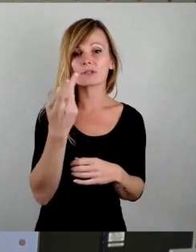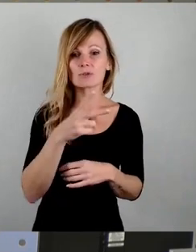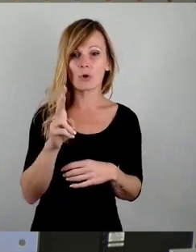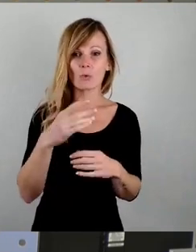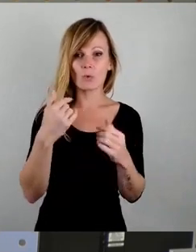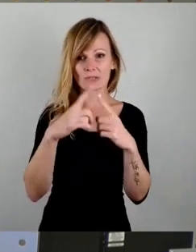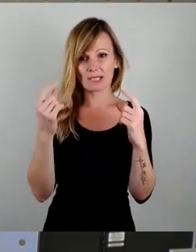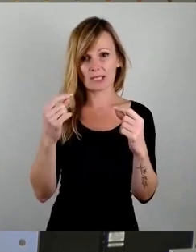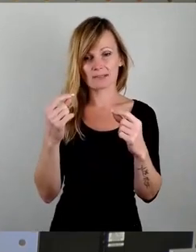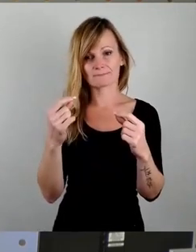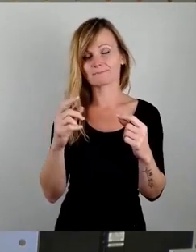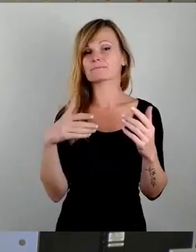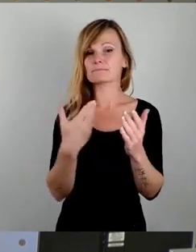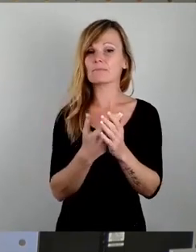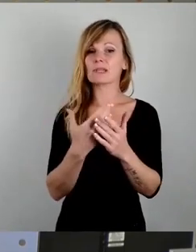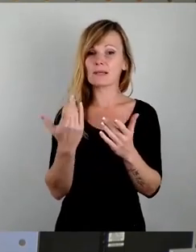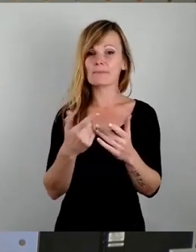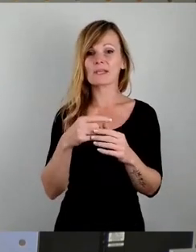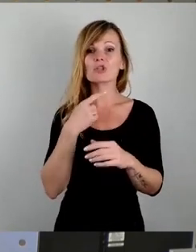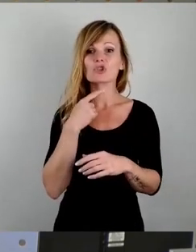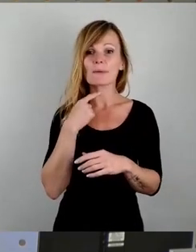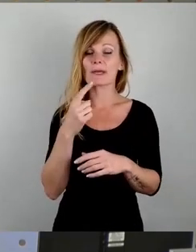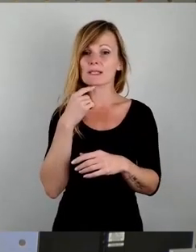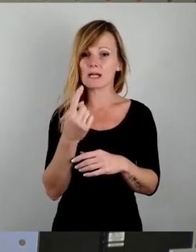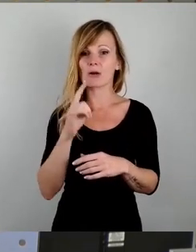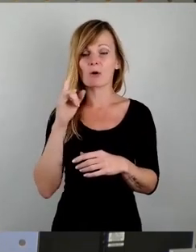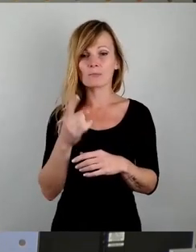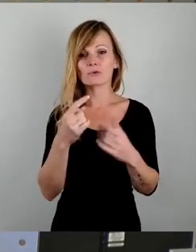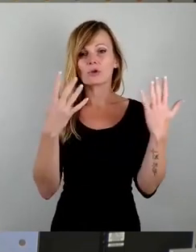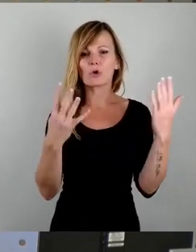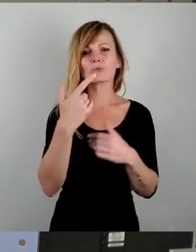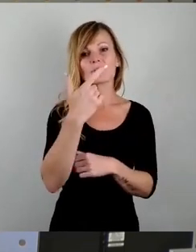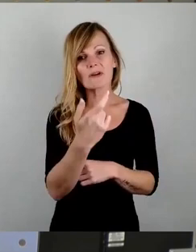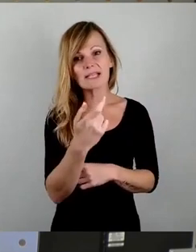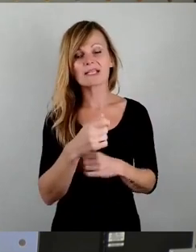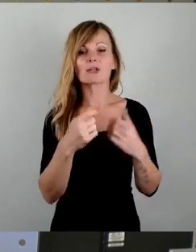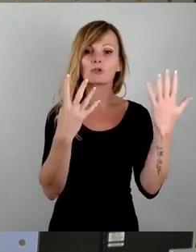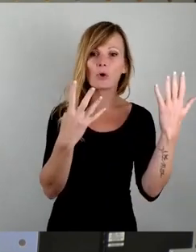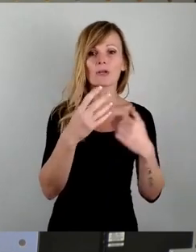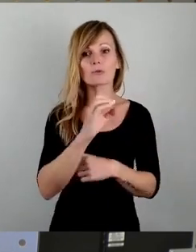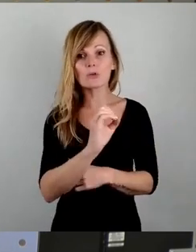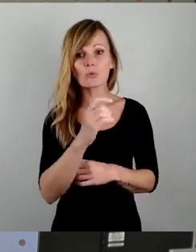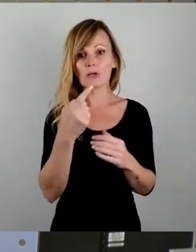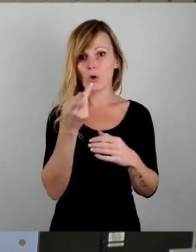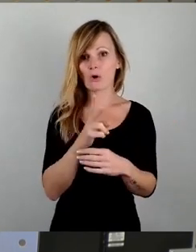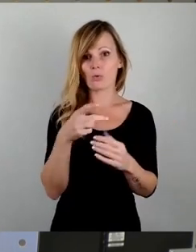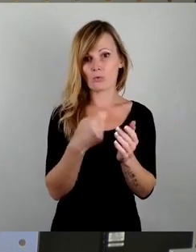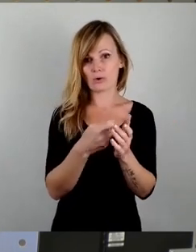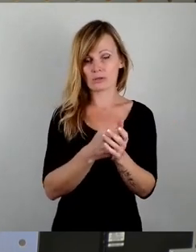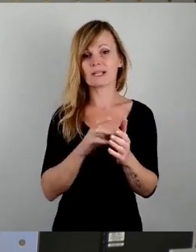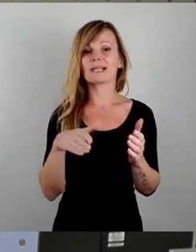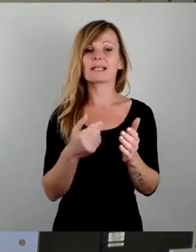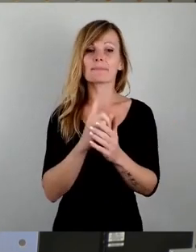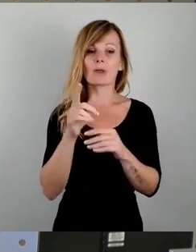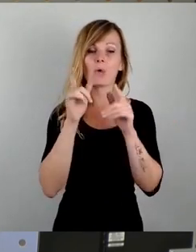Und es gibt laute Stimmen, die sagen, es müsste 29 oder 9 oder 0 Euro kosten. Es gibt aber auch laute Stimmen, die